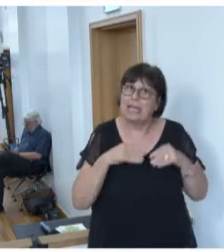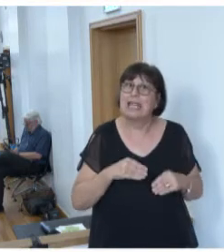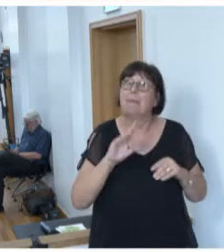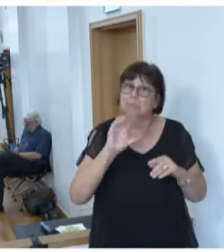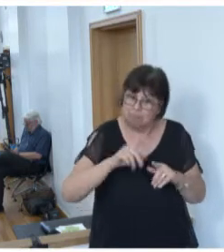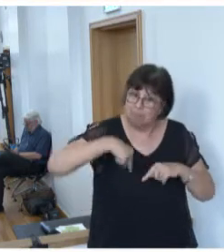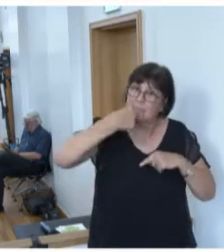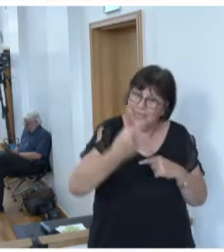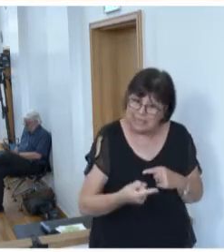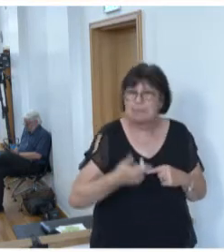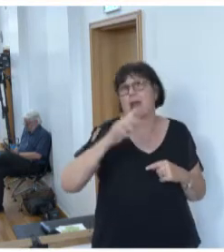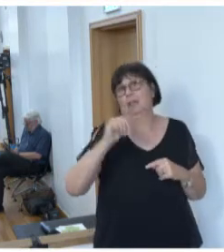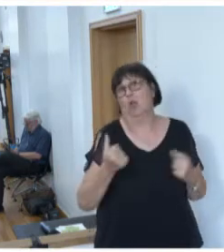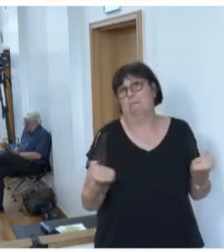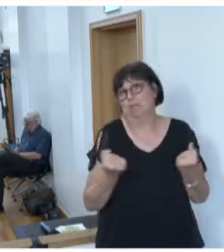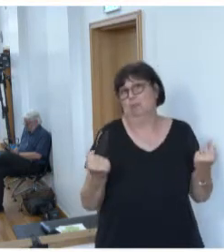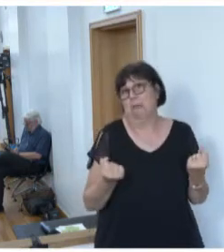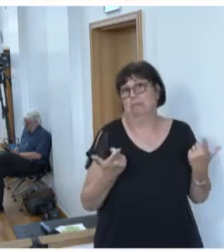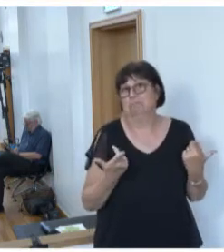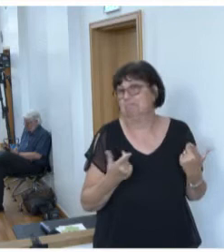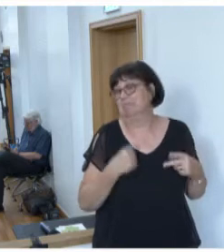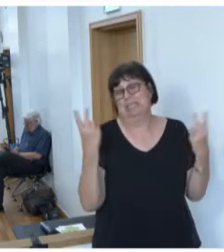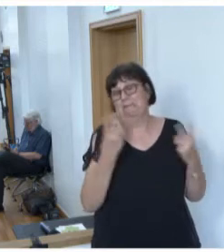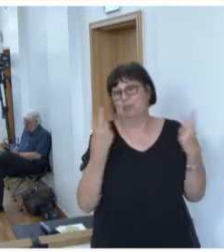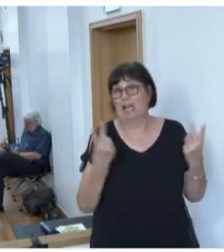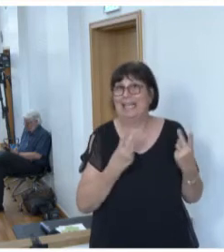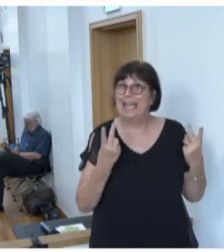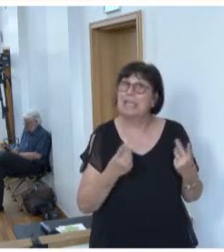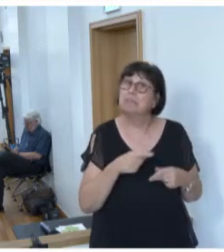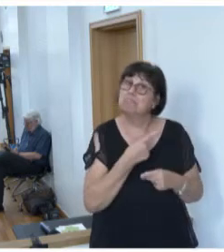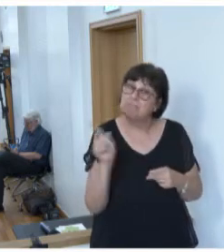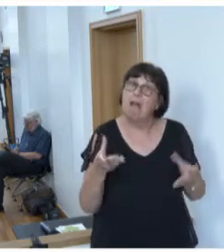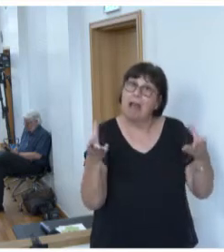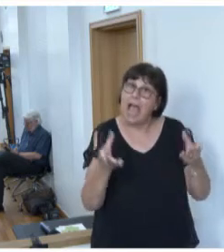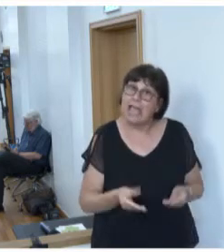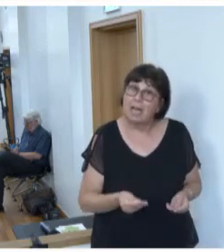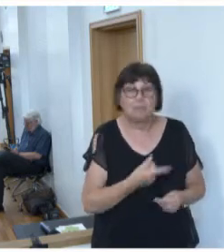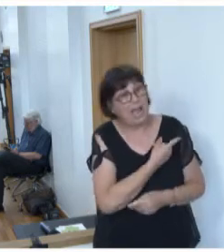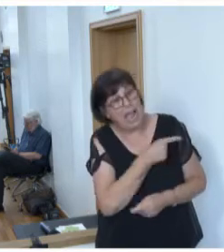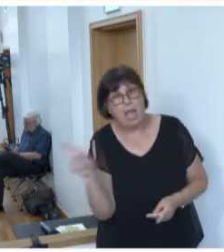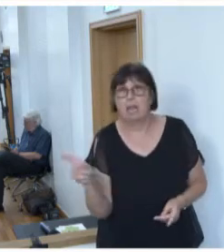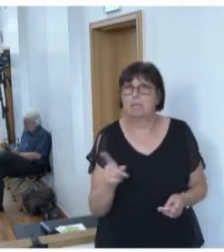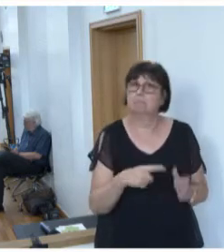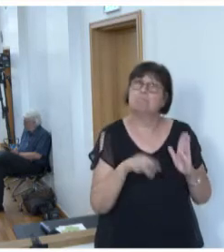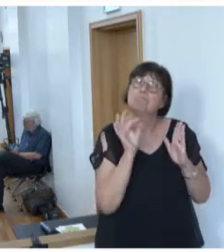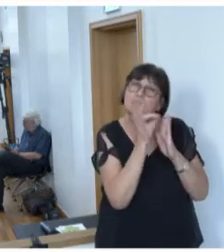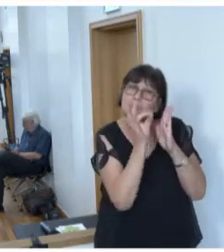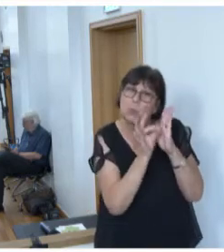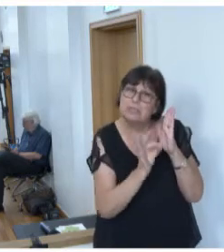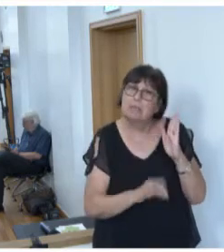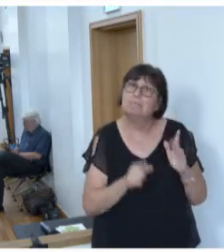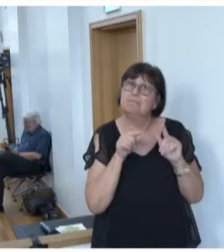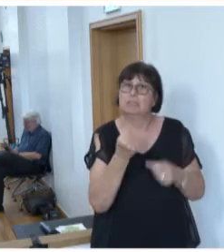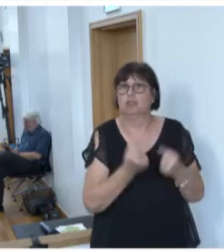führen und laden Sie ein, dabei alle Aspekte dieses schwierigen